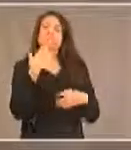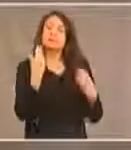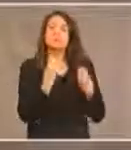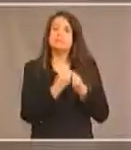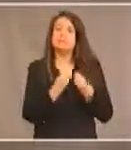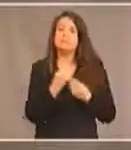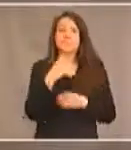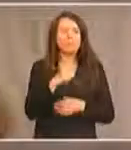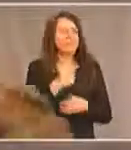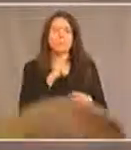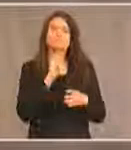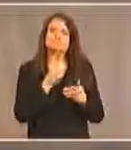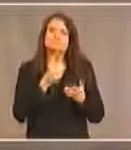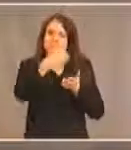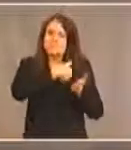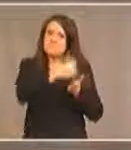observations